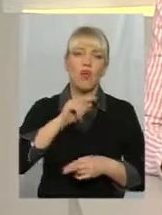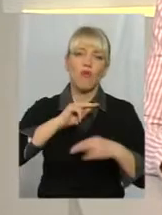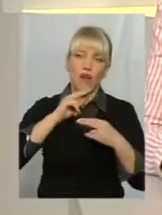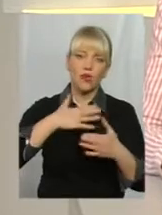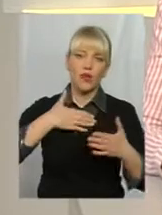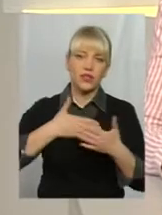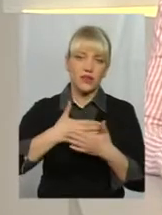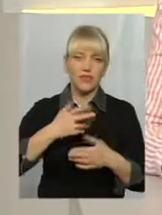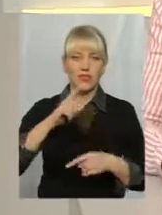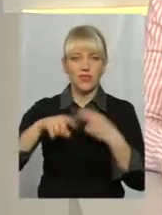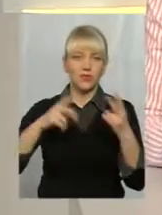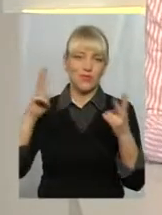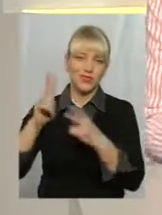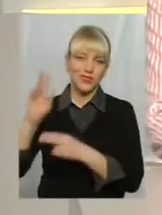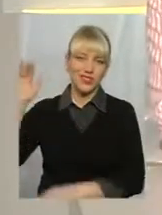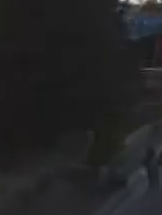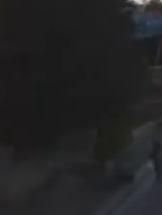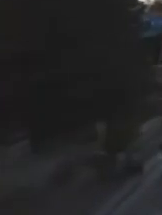активність. Побачимось уже невдовзі.